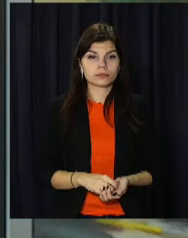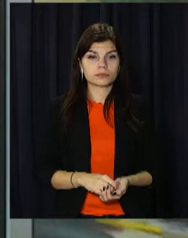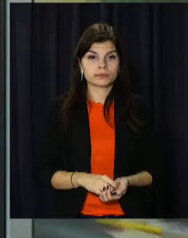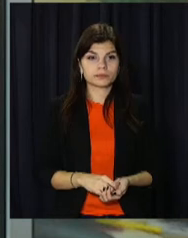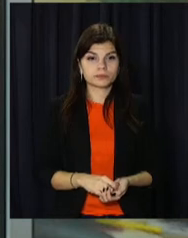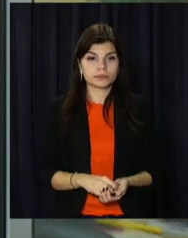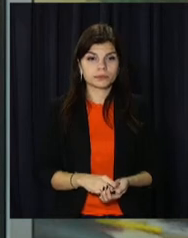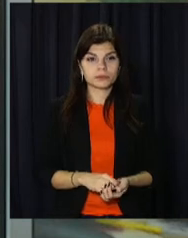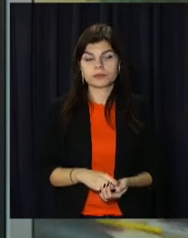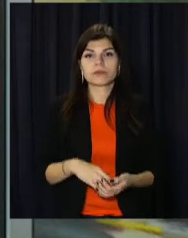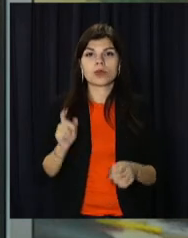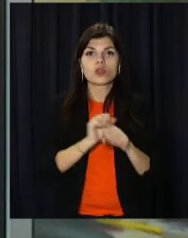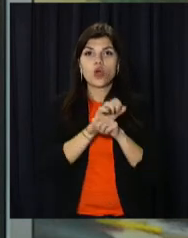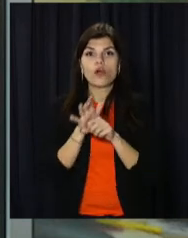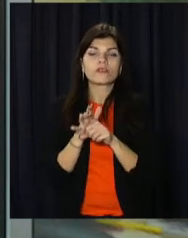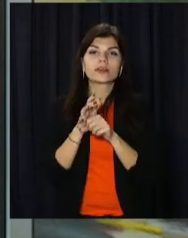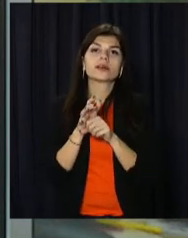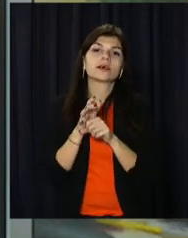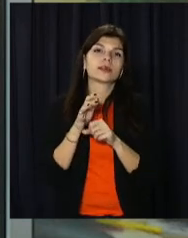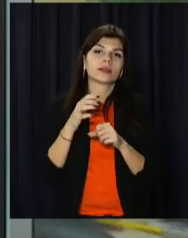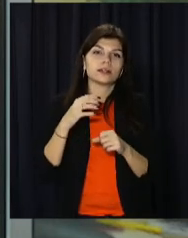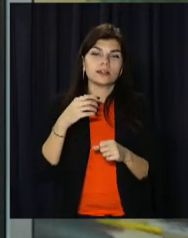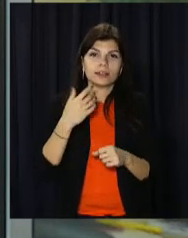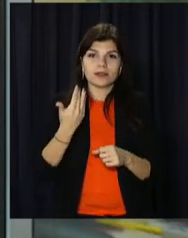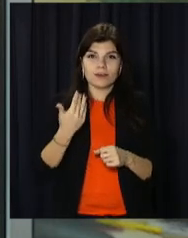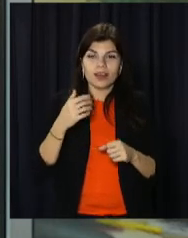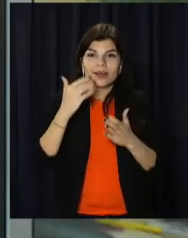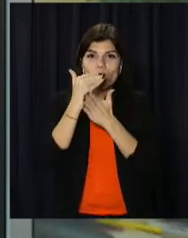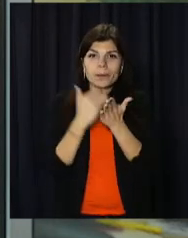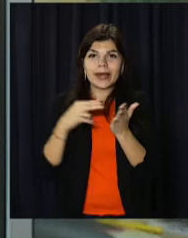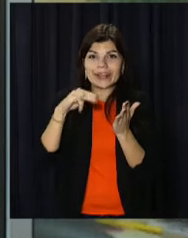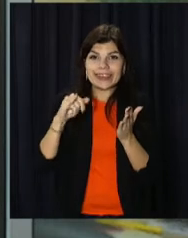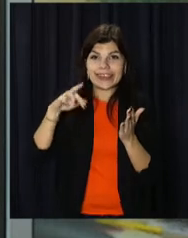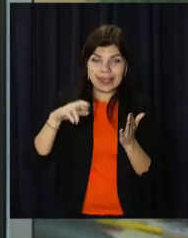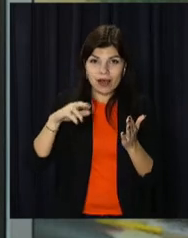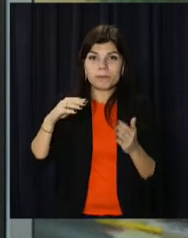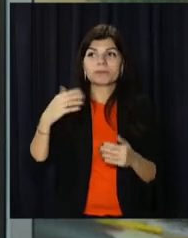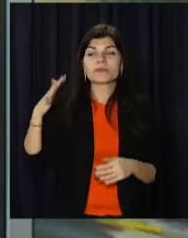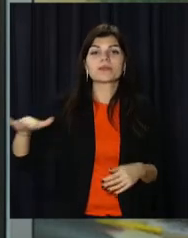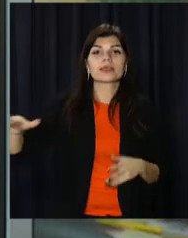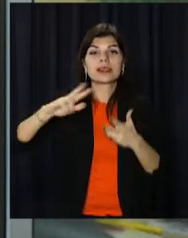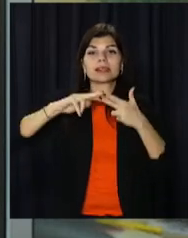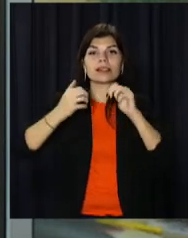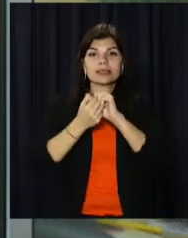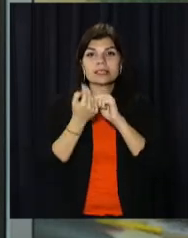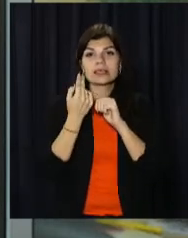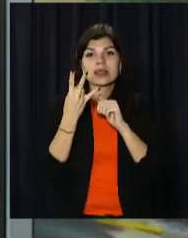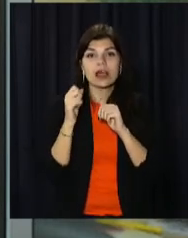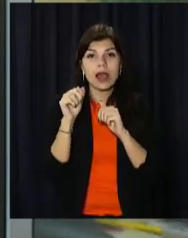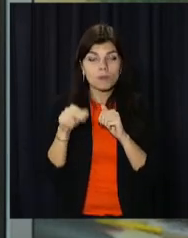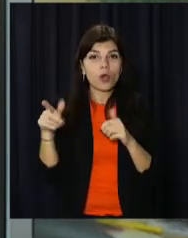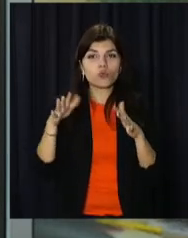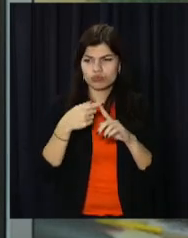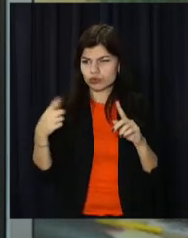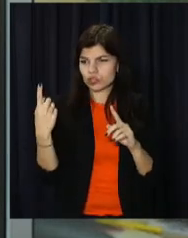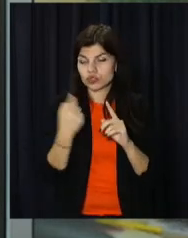Генерація ковід-сертифікачів через додаток або портал «Дія» у ЦНАПі Кам'янського. Такий сервіс доступний там вже більше, як